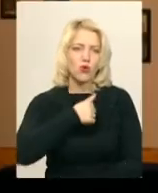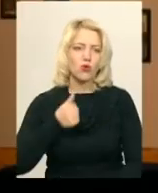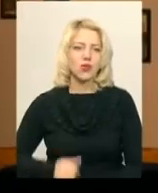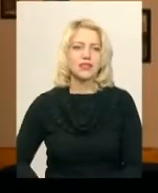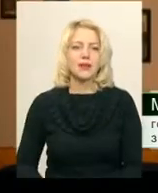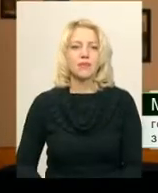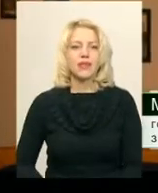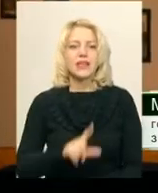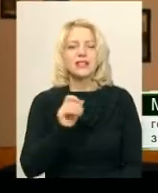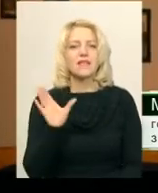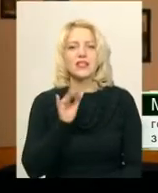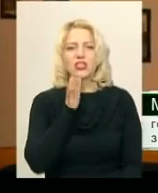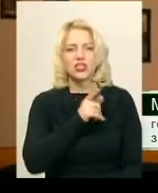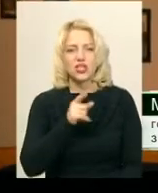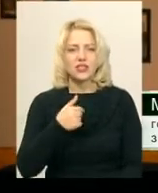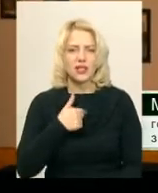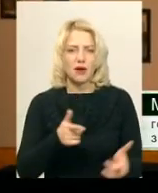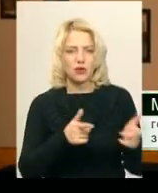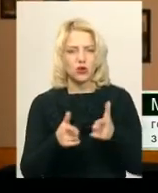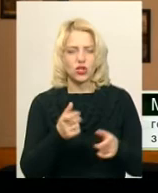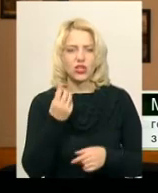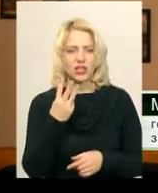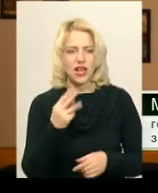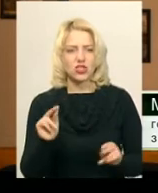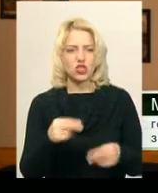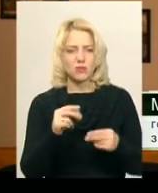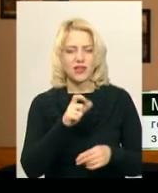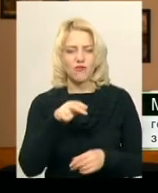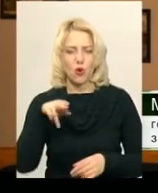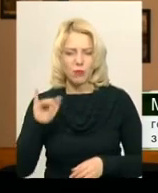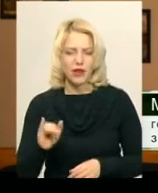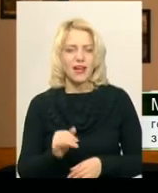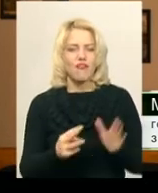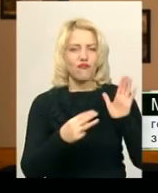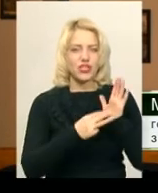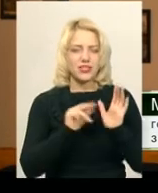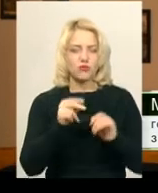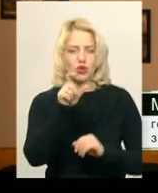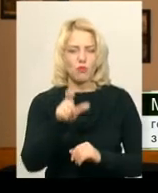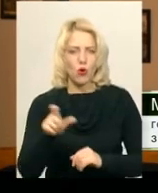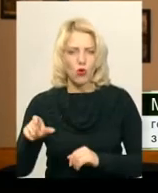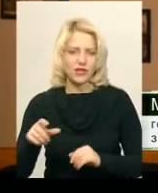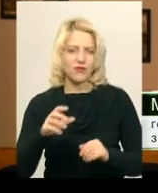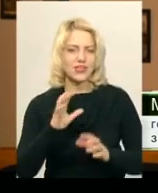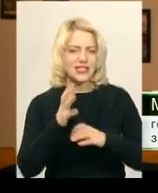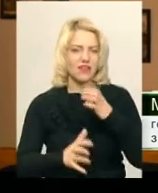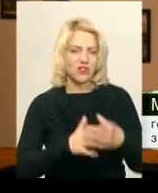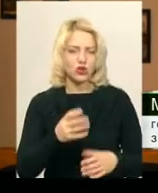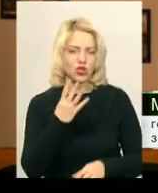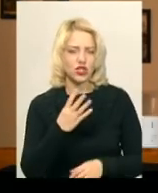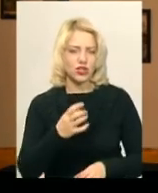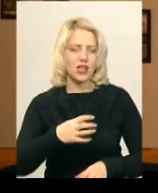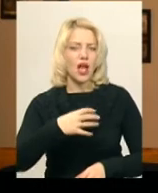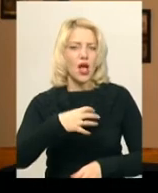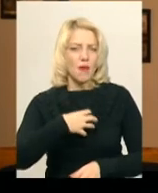За весь час я підготовив 13 чемпіонів в Європі, 8 чемпіонів світу і 4 олімпійські